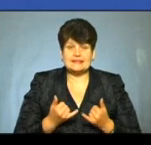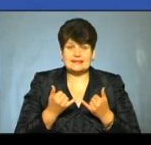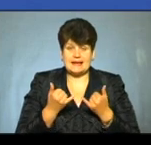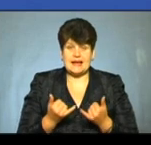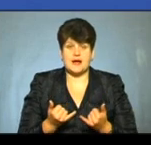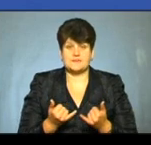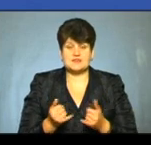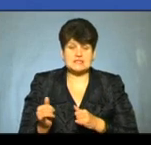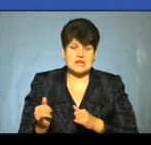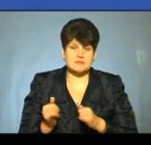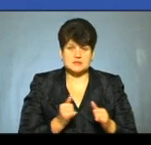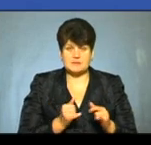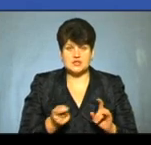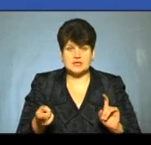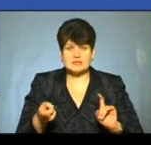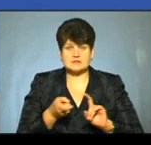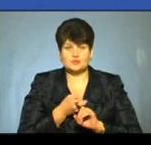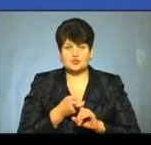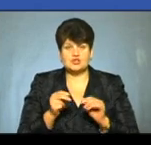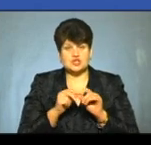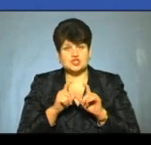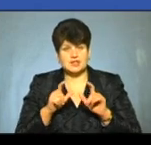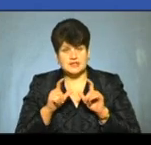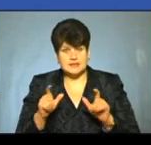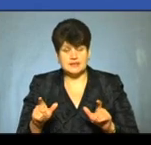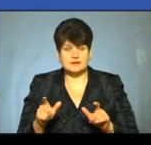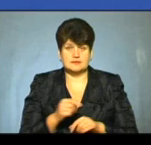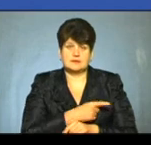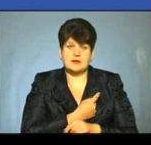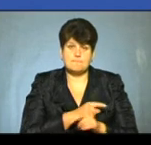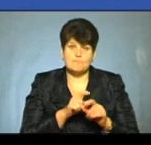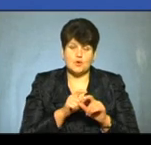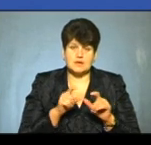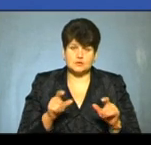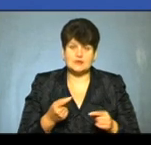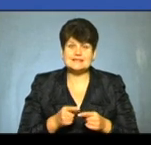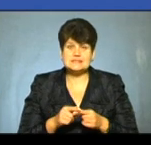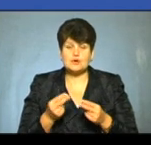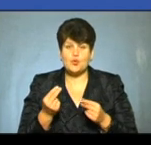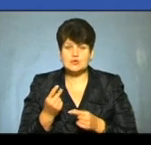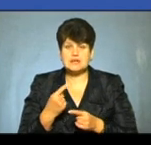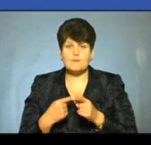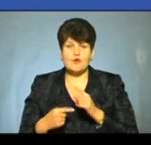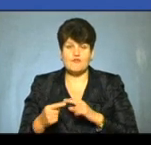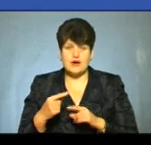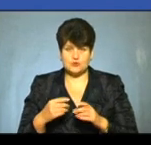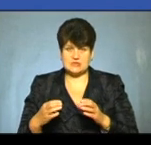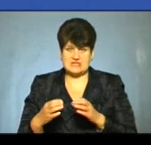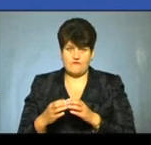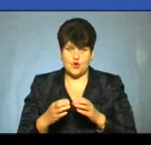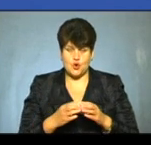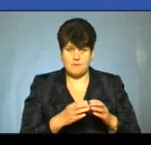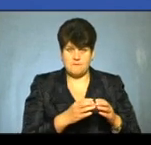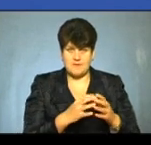забезпечення сполучення до шкіл, до амбулаторій. Тобто, ці кошти повернуться в громаду, але